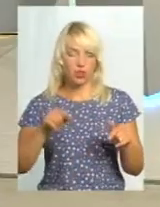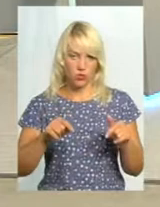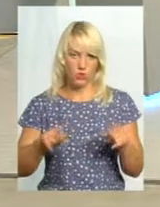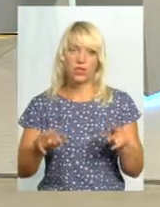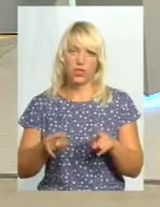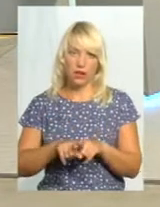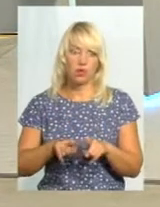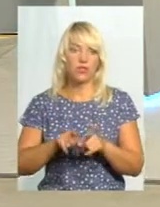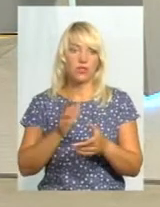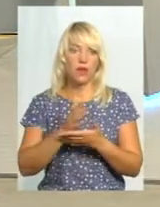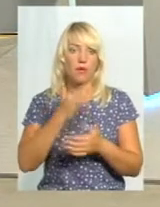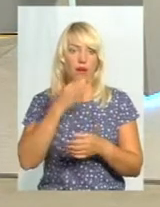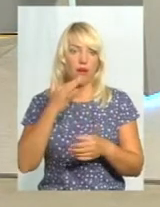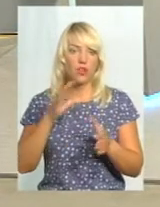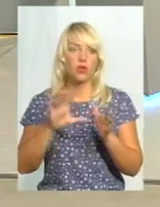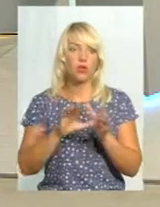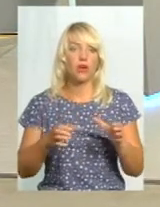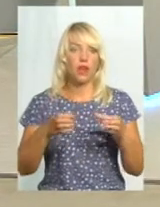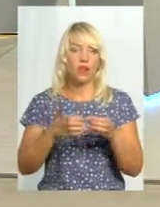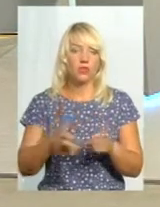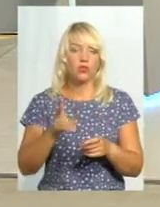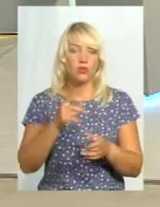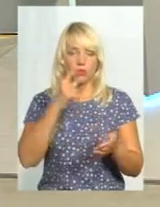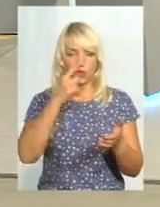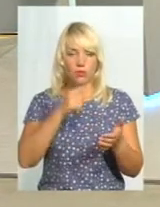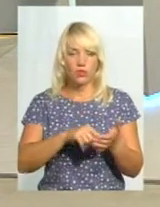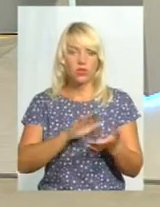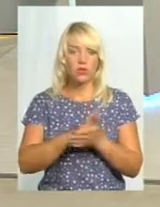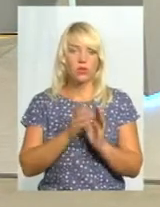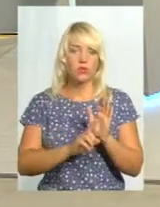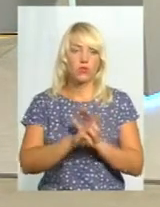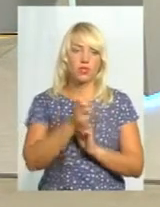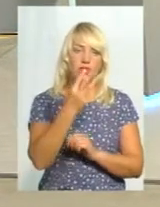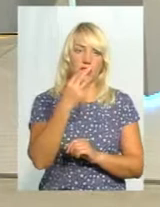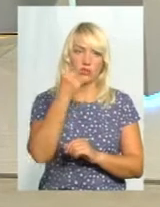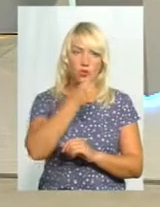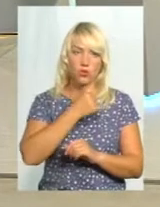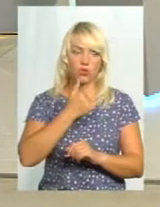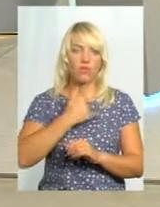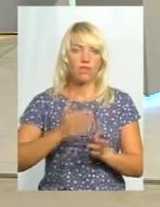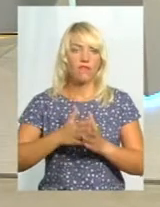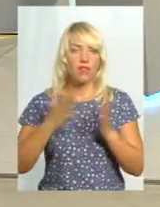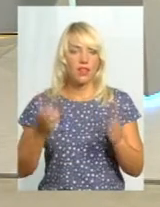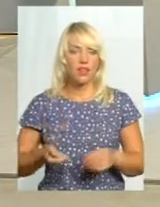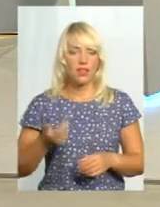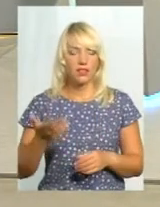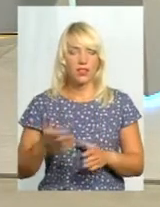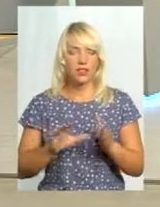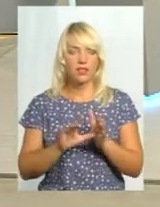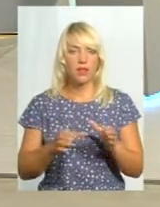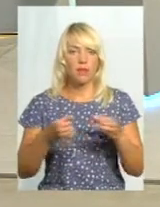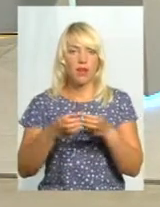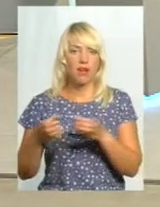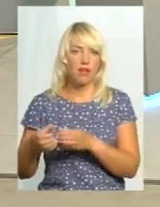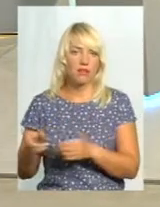багато є бригад, які потрапляють в ситуації. Починаючи з 2013 року, в нас велика кількість бригад, які їздили